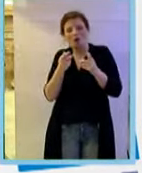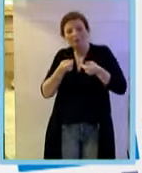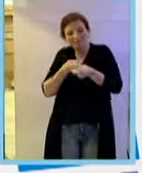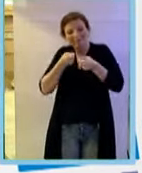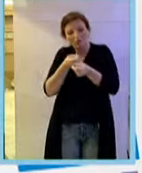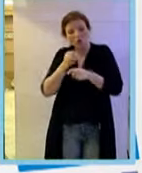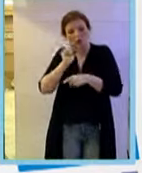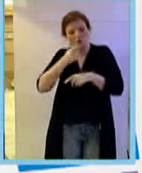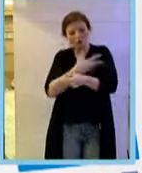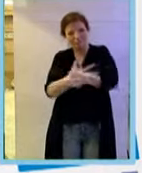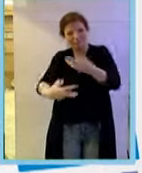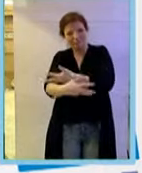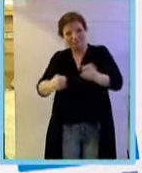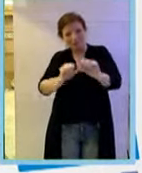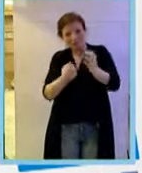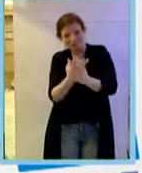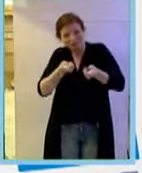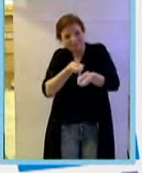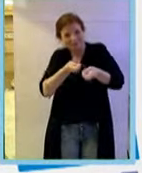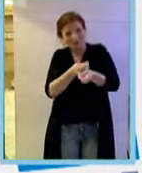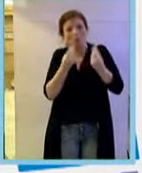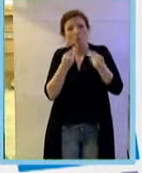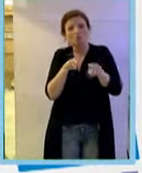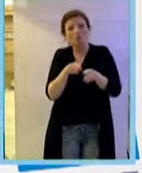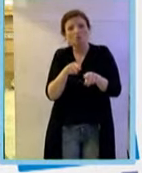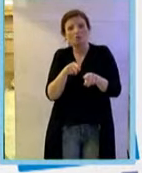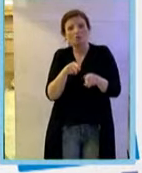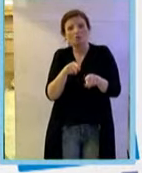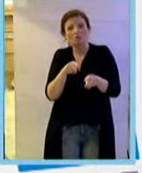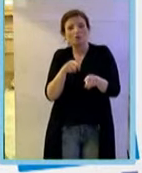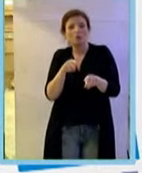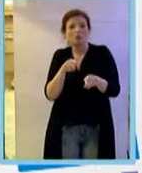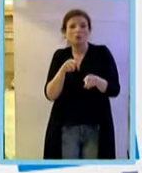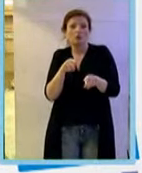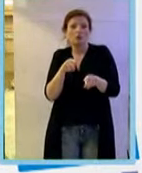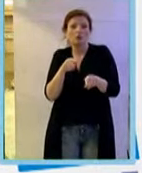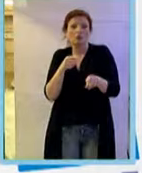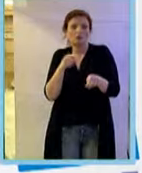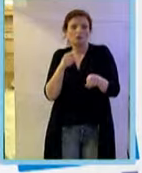si applica un bioasma. Ma